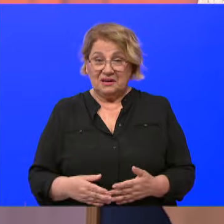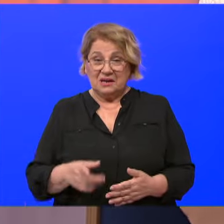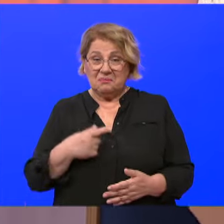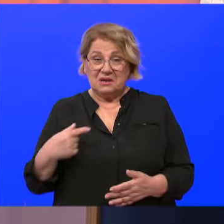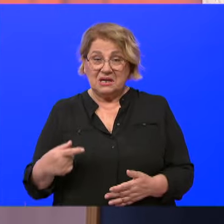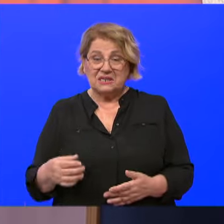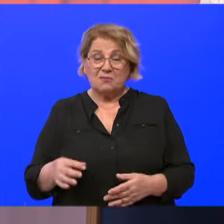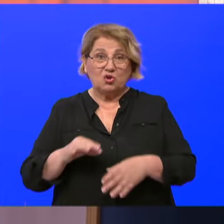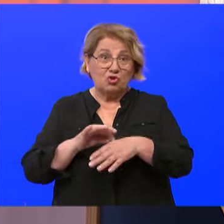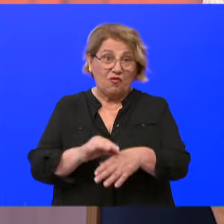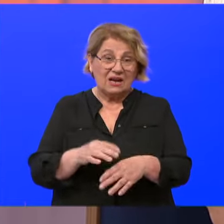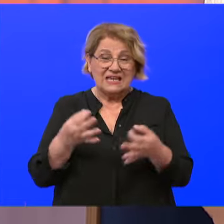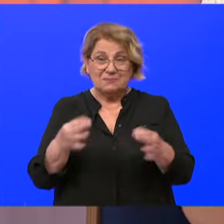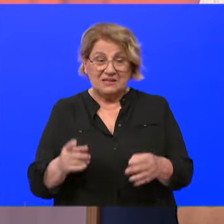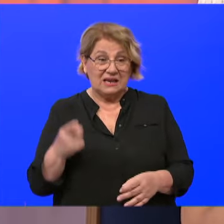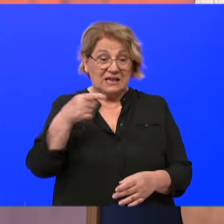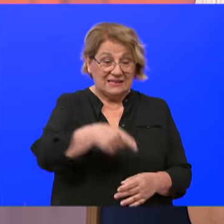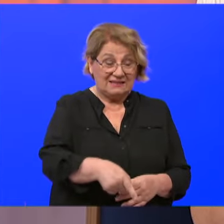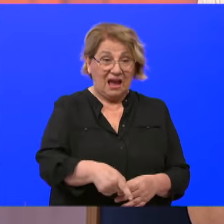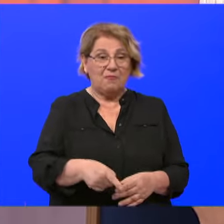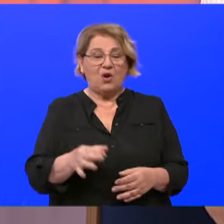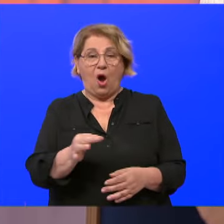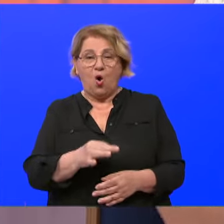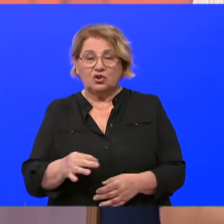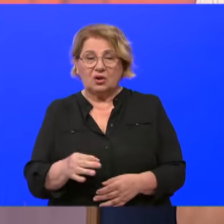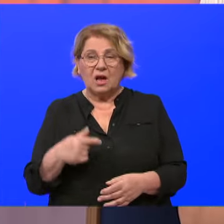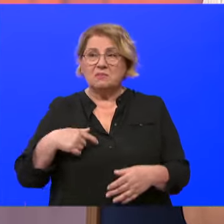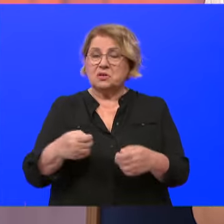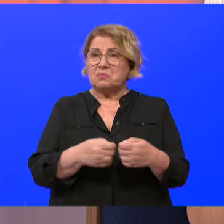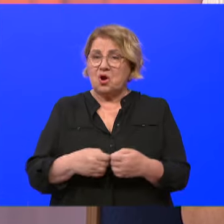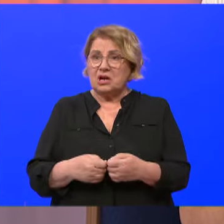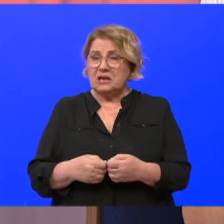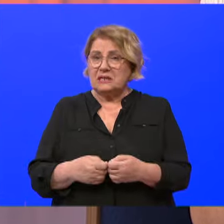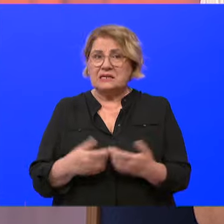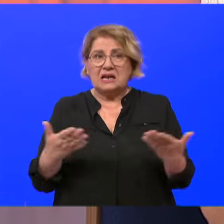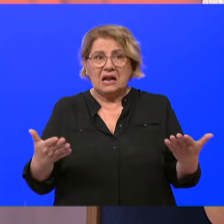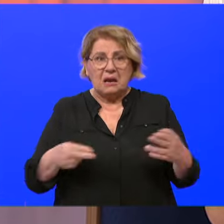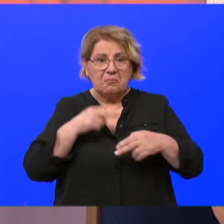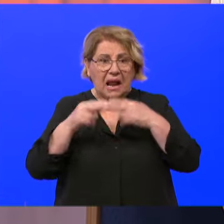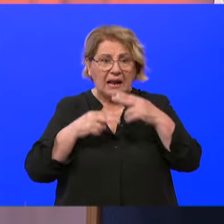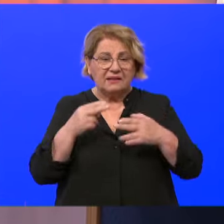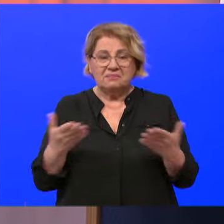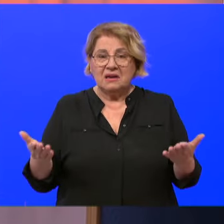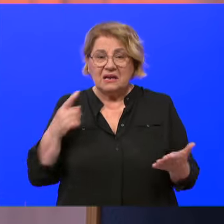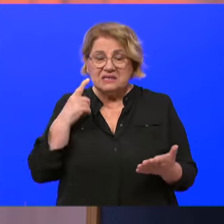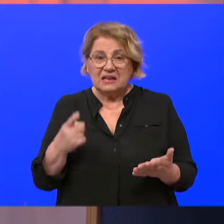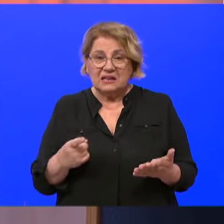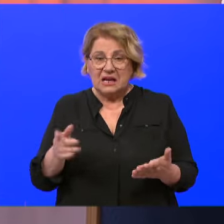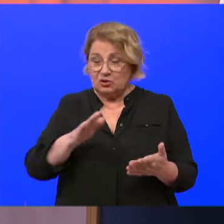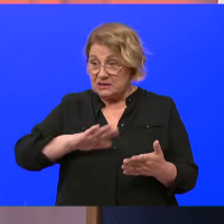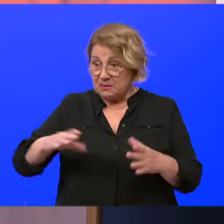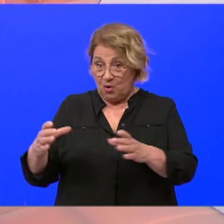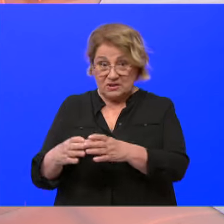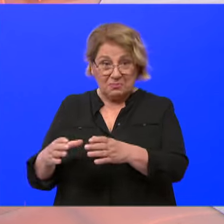Mi smo priveli specijaliste po otocima. Mi smo organizirali prevenciju. Dakle, ispada kao da ste vi poseban